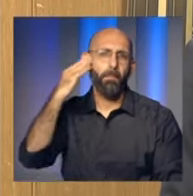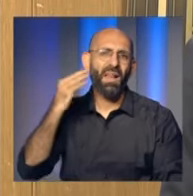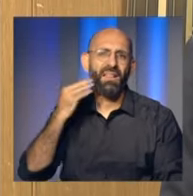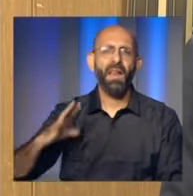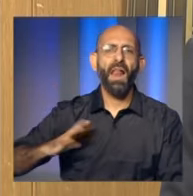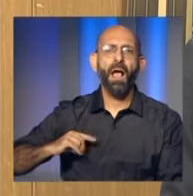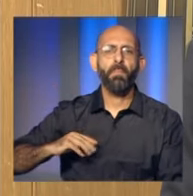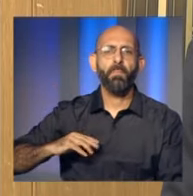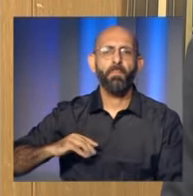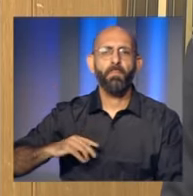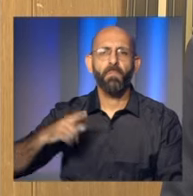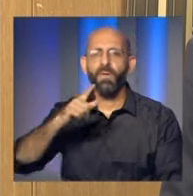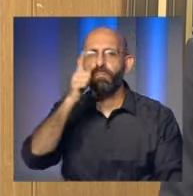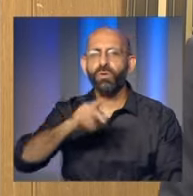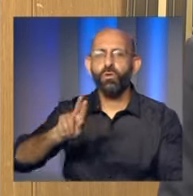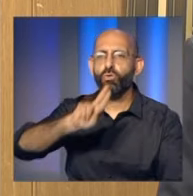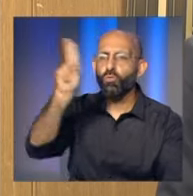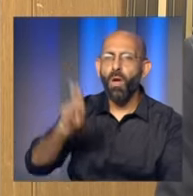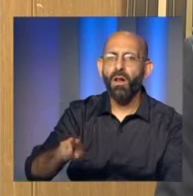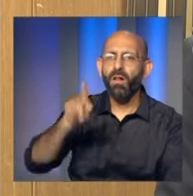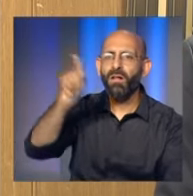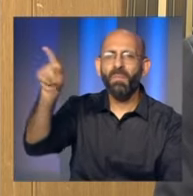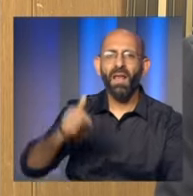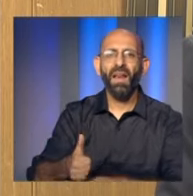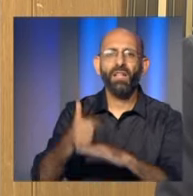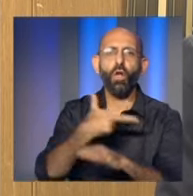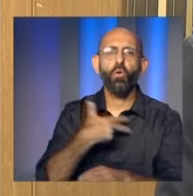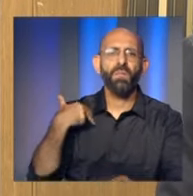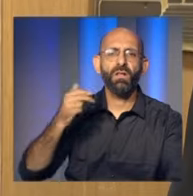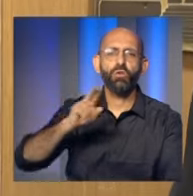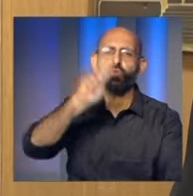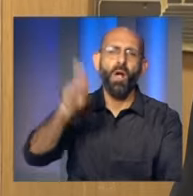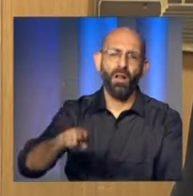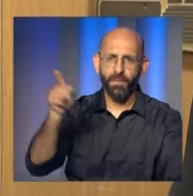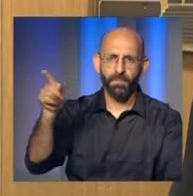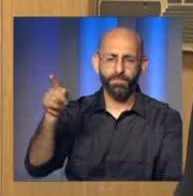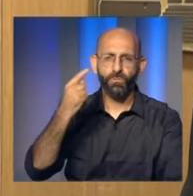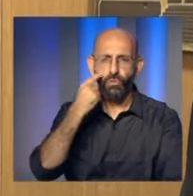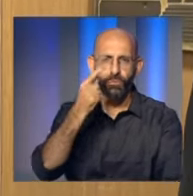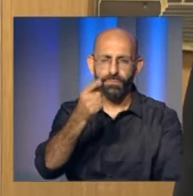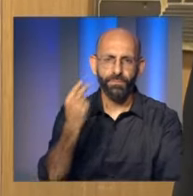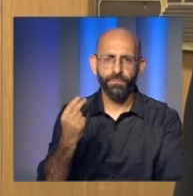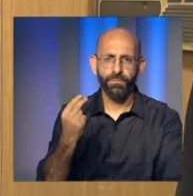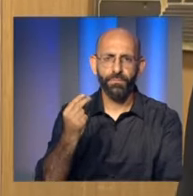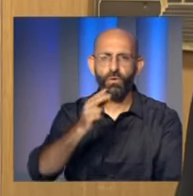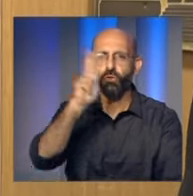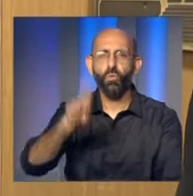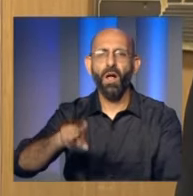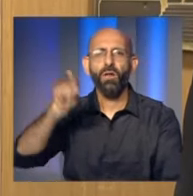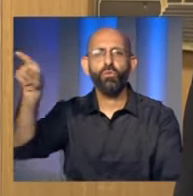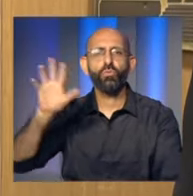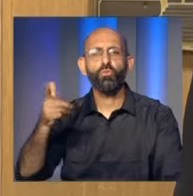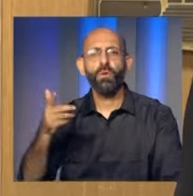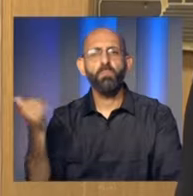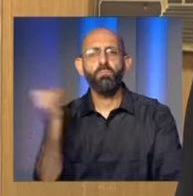بإدارة هذه الملفات ممكن بجائحة كورونا أو بعد انفجار المرفع من جهة ثانية وجهت النائبة غدا أيوب سؤالا